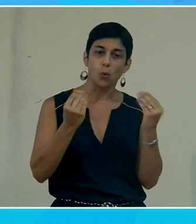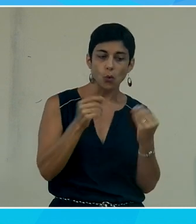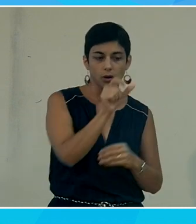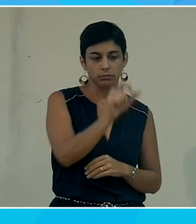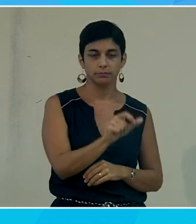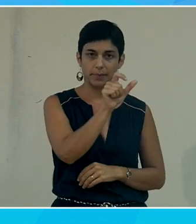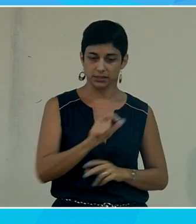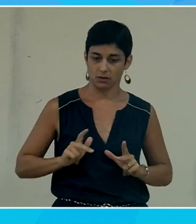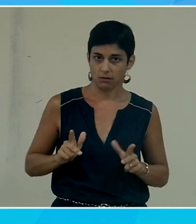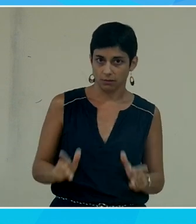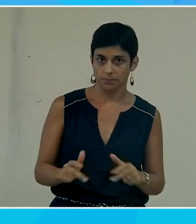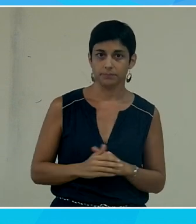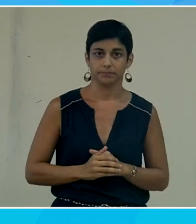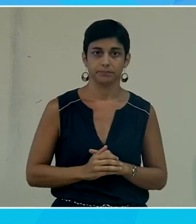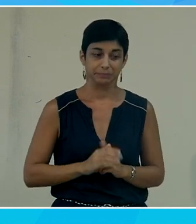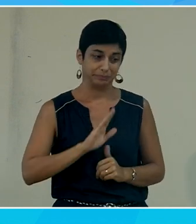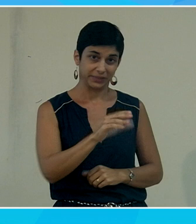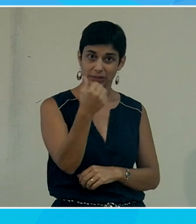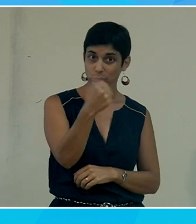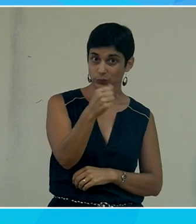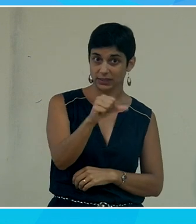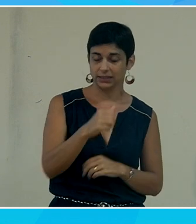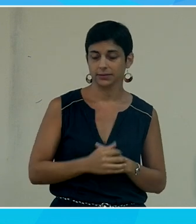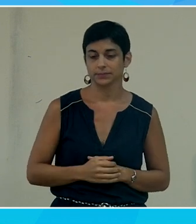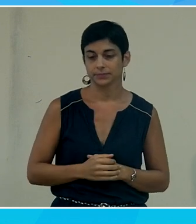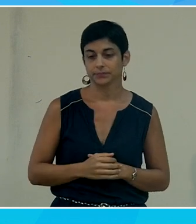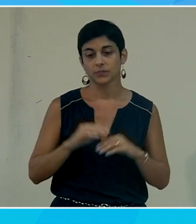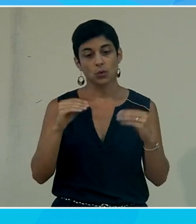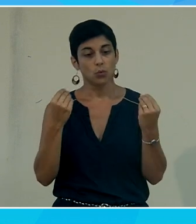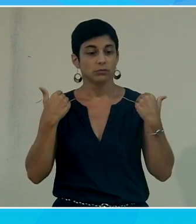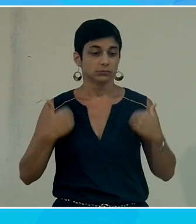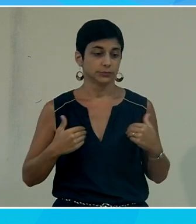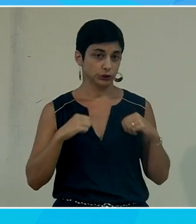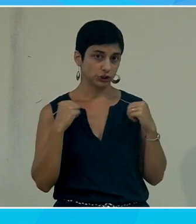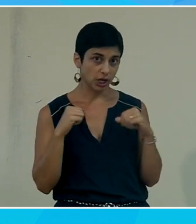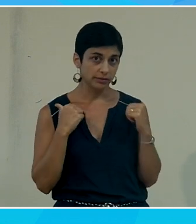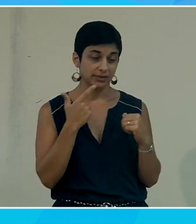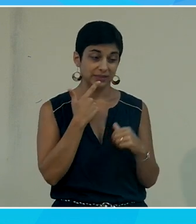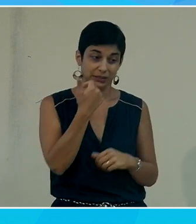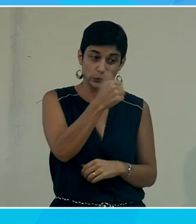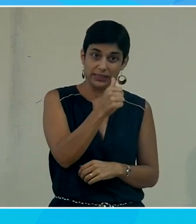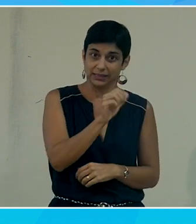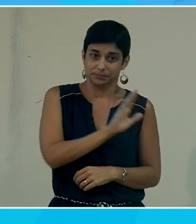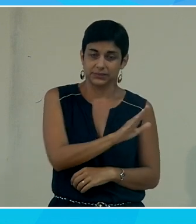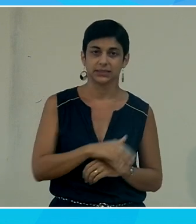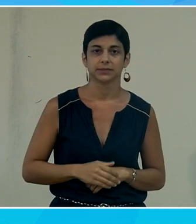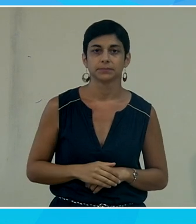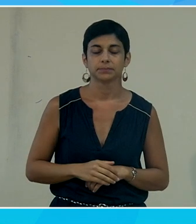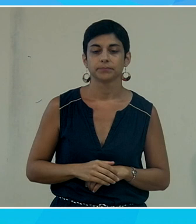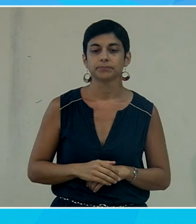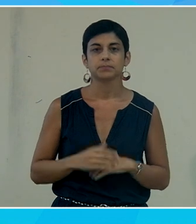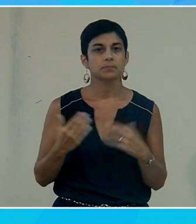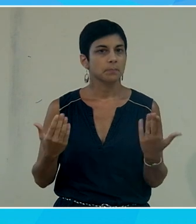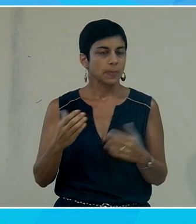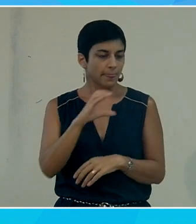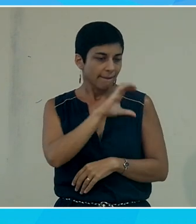c'est une autre caractéristique mais c'est un autre persona je suis jeune c'est une autre caractéristique et en fait on va utiliser ces petits